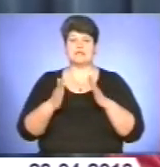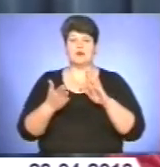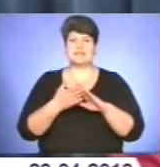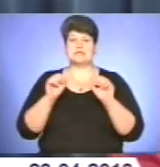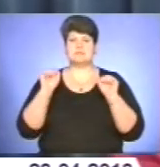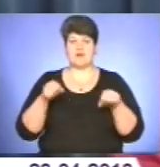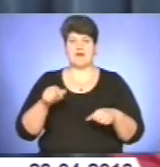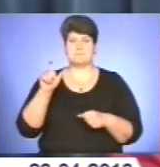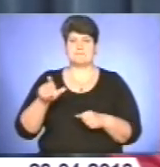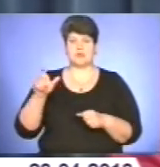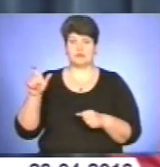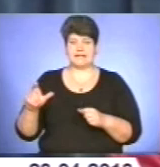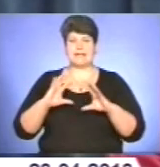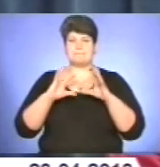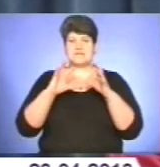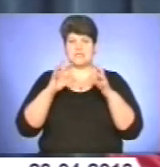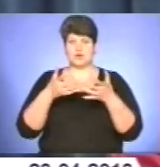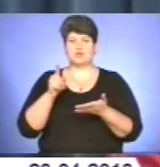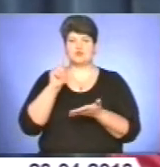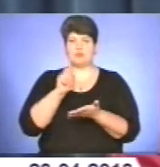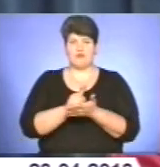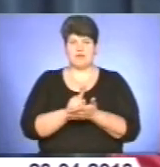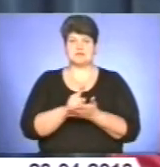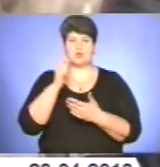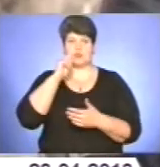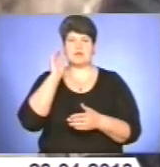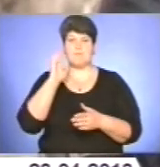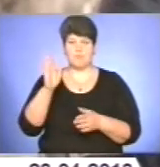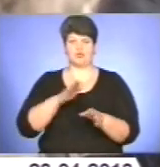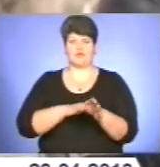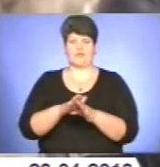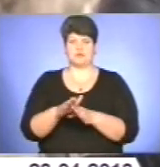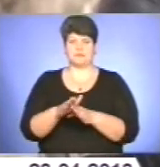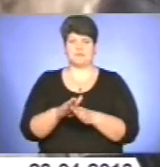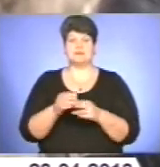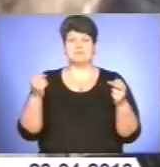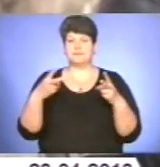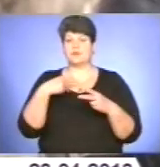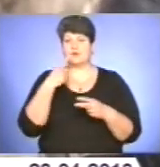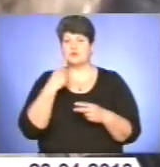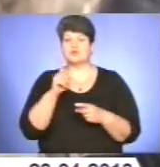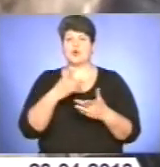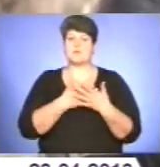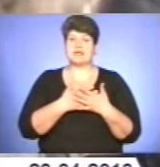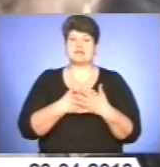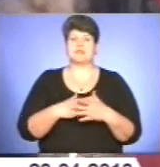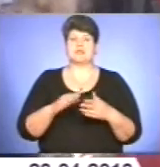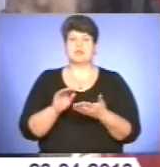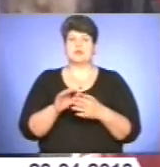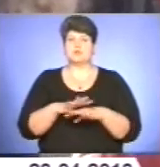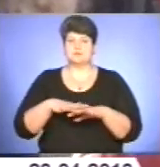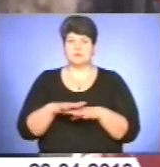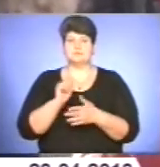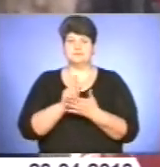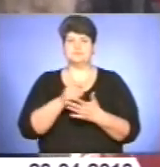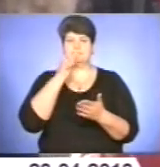людини, але й міжнародні зобов'язання України будуть виконані. Фахівці зауважують, громадянське суспільство також має відповідально